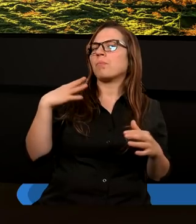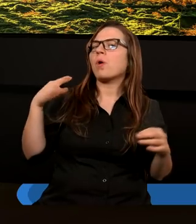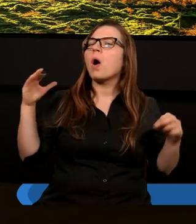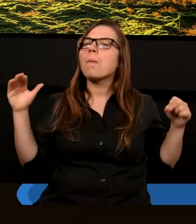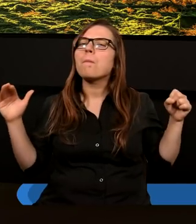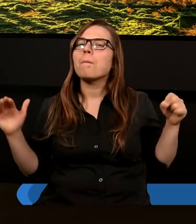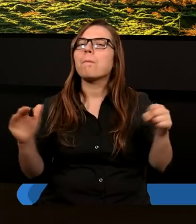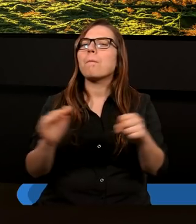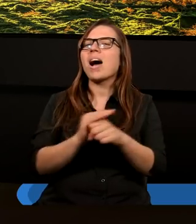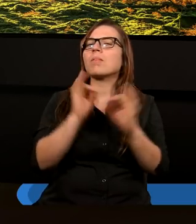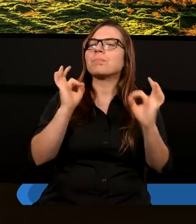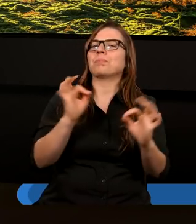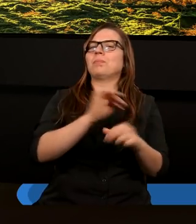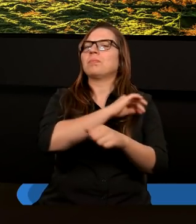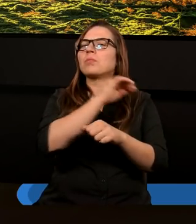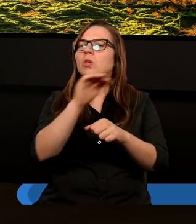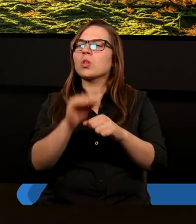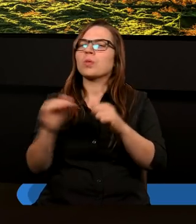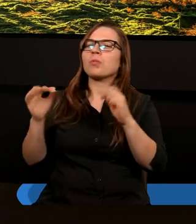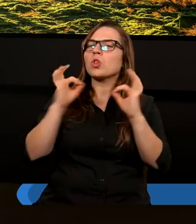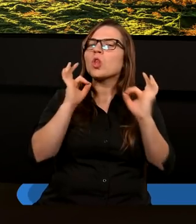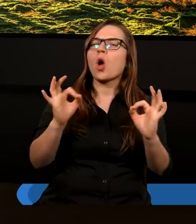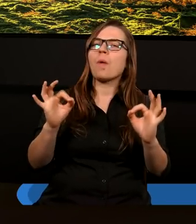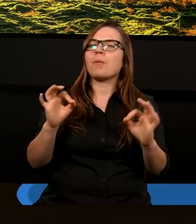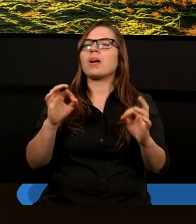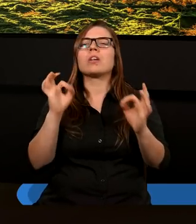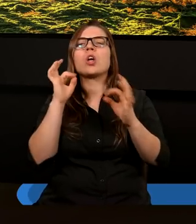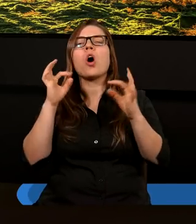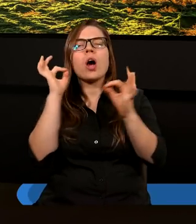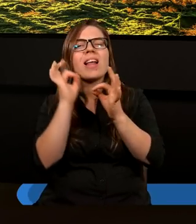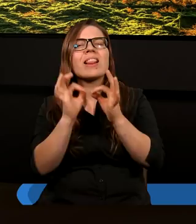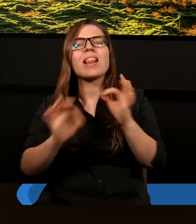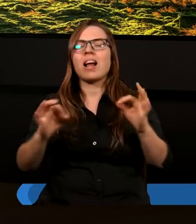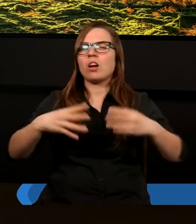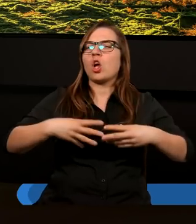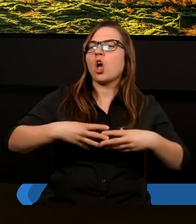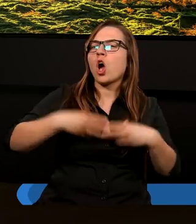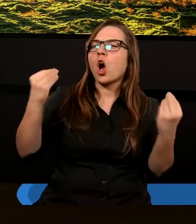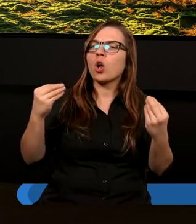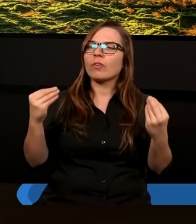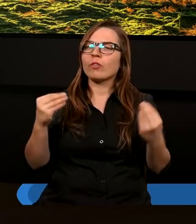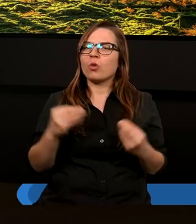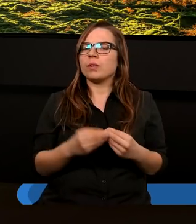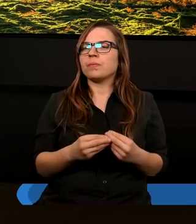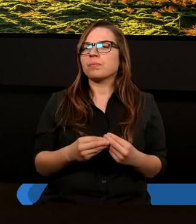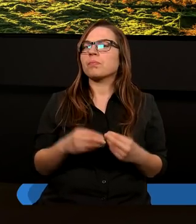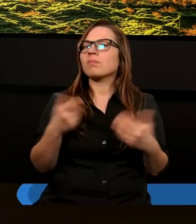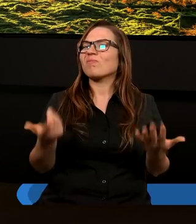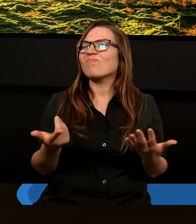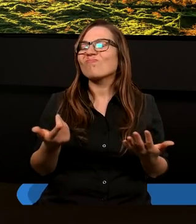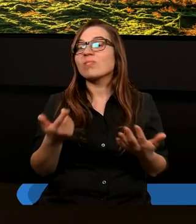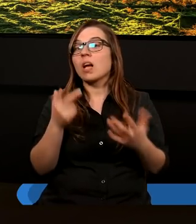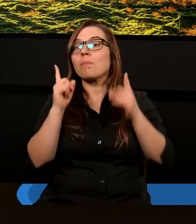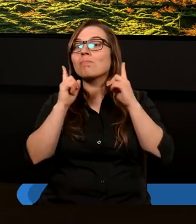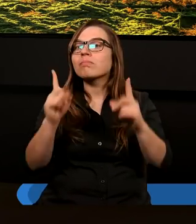harmonijny. Powinien być to kościół, który się idealnie rozwija. Ale rzecz rzeczywistości jest jednak nieco